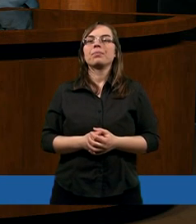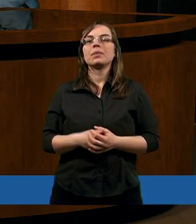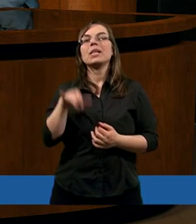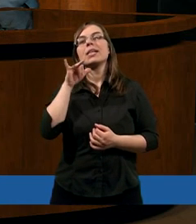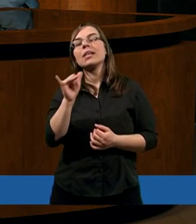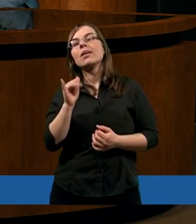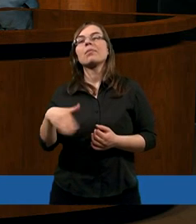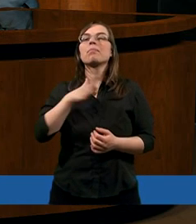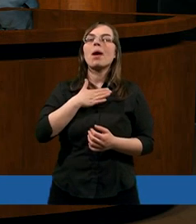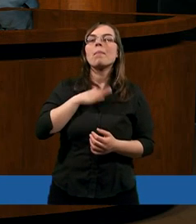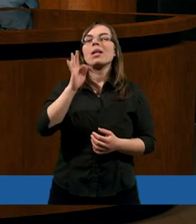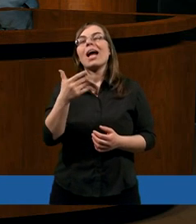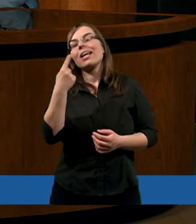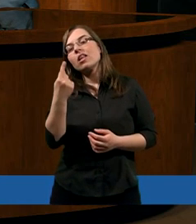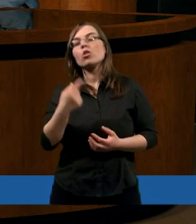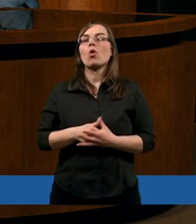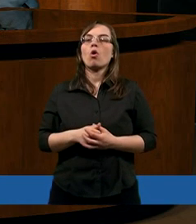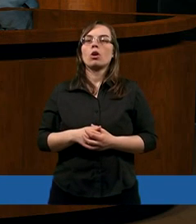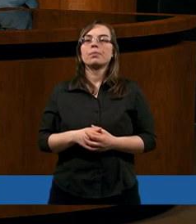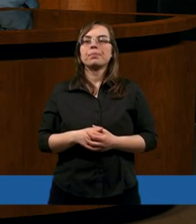i no może takie jedno.